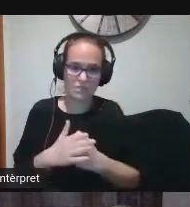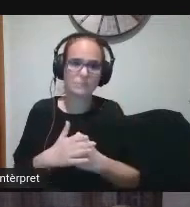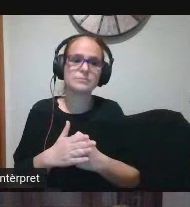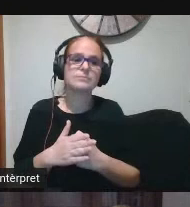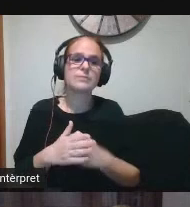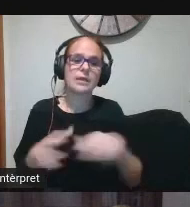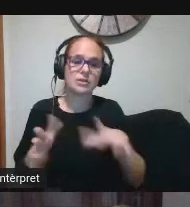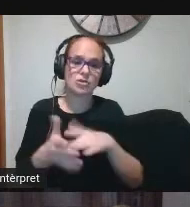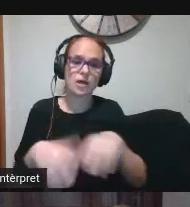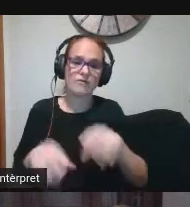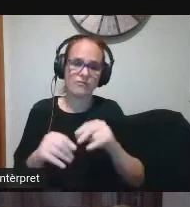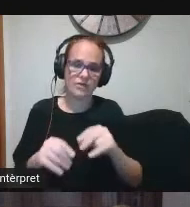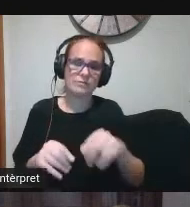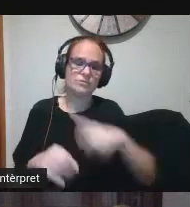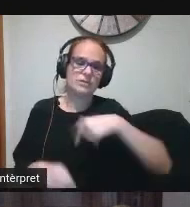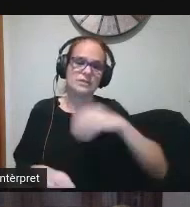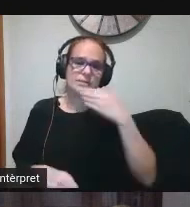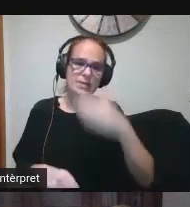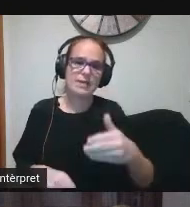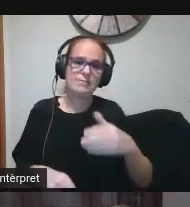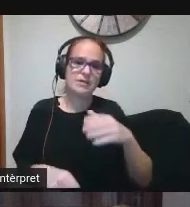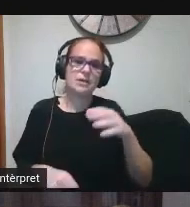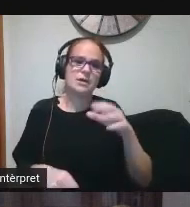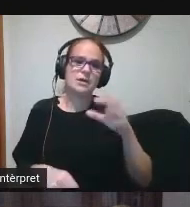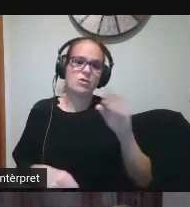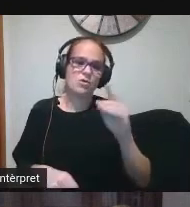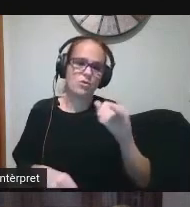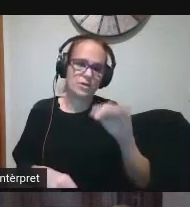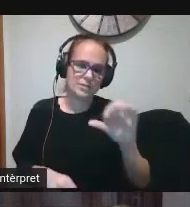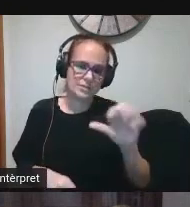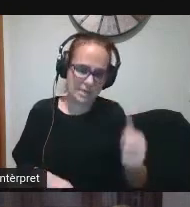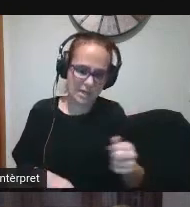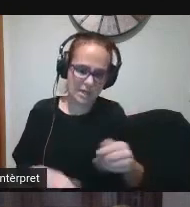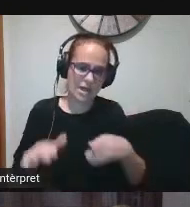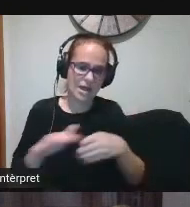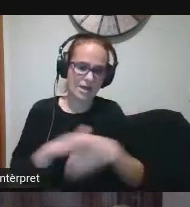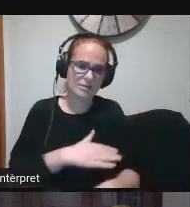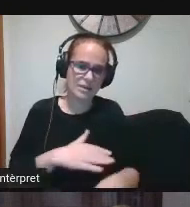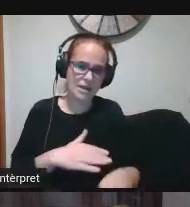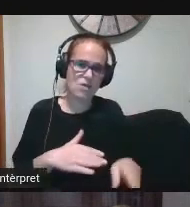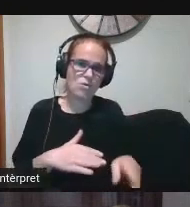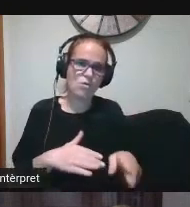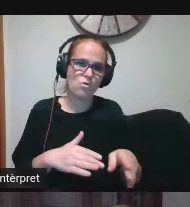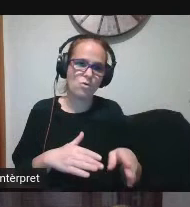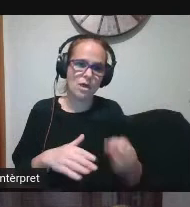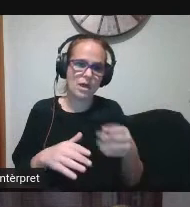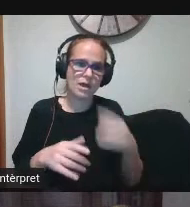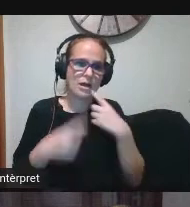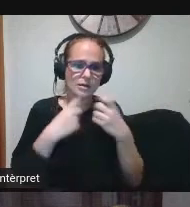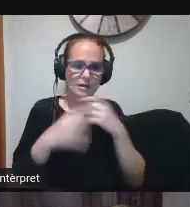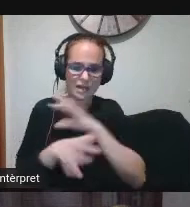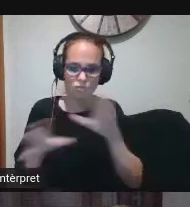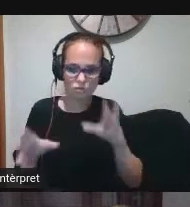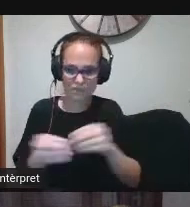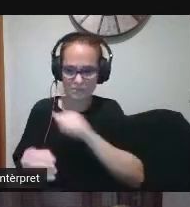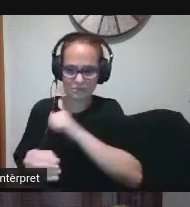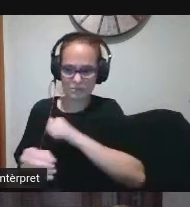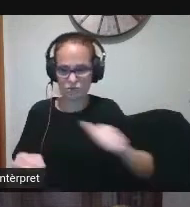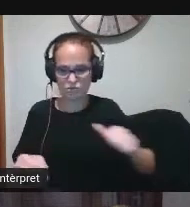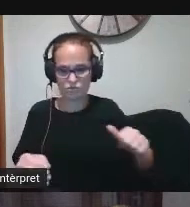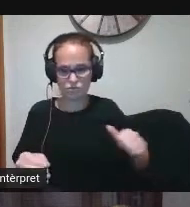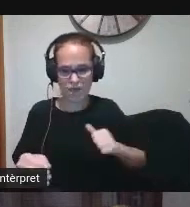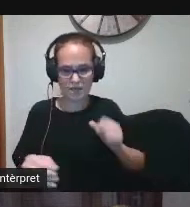demanem que entreu a Odissea i que comenteu els resultats al fòrum d'Odissea no tan sols els resultats personals